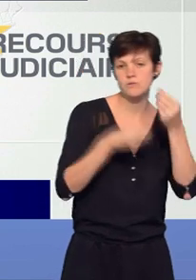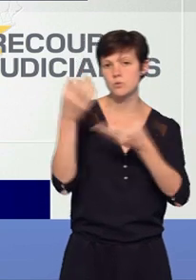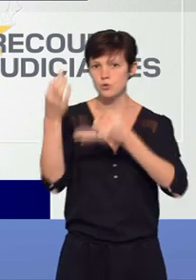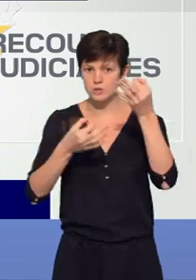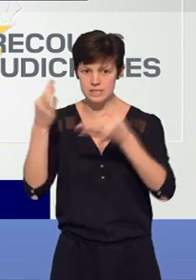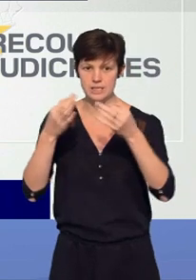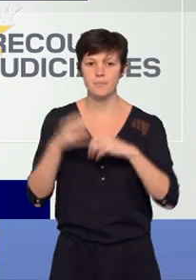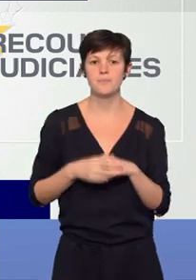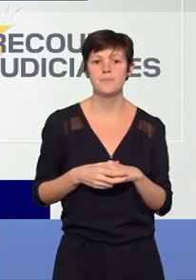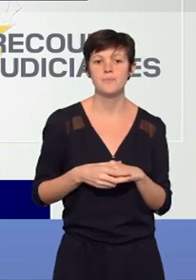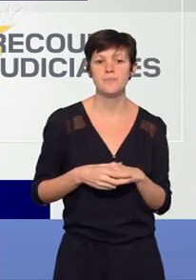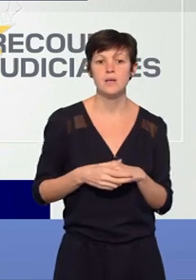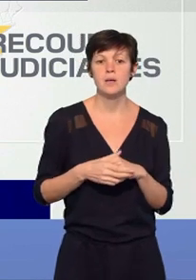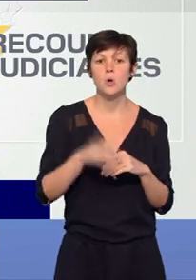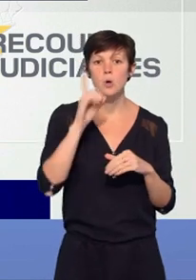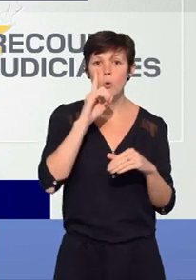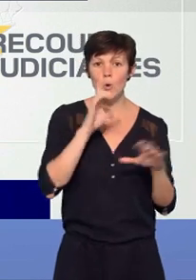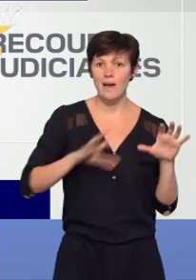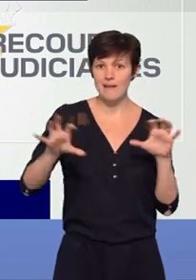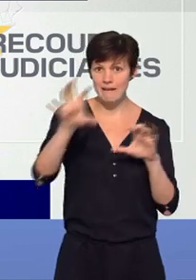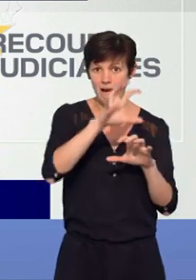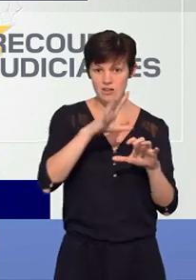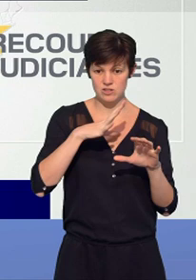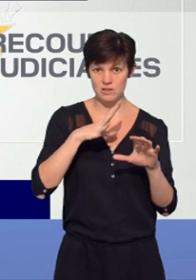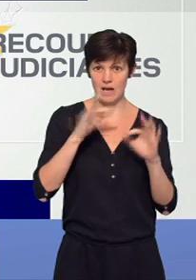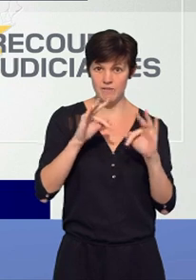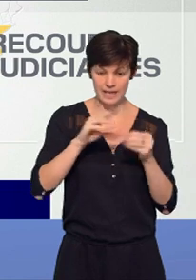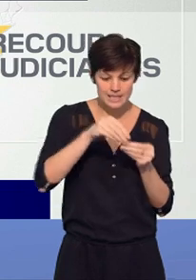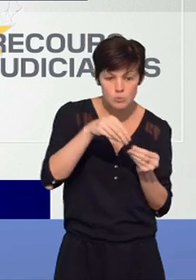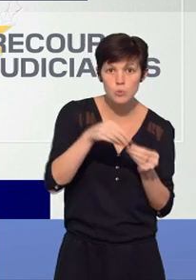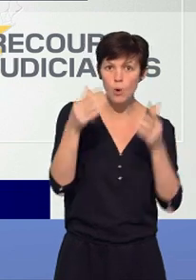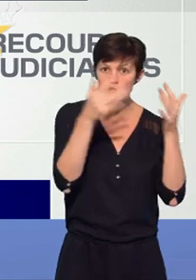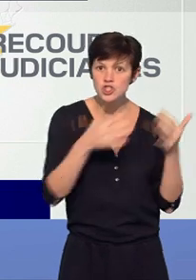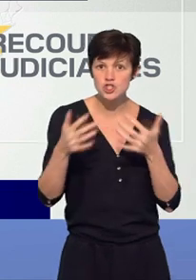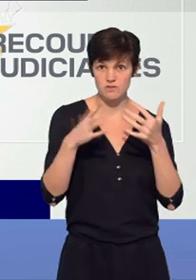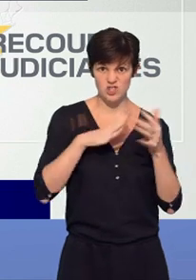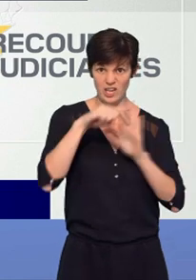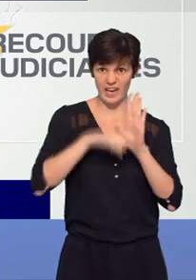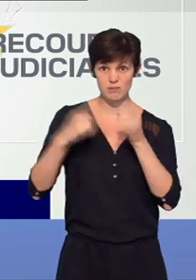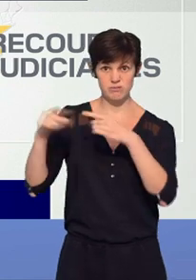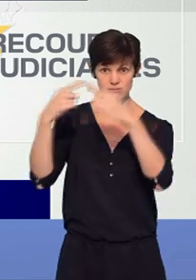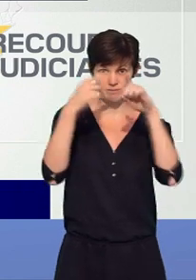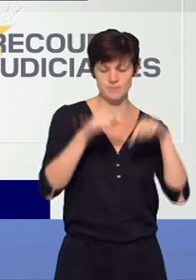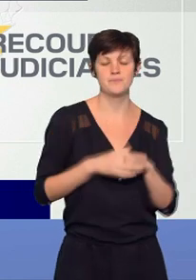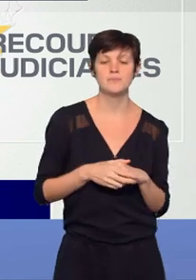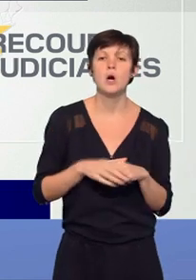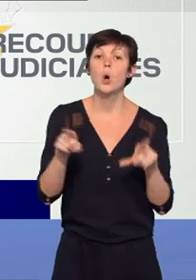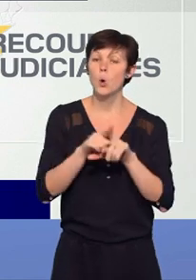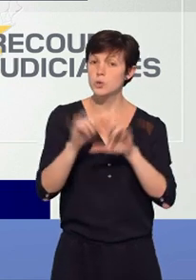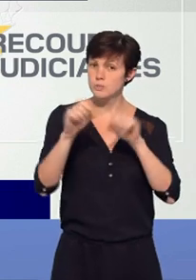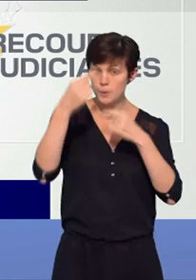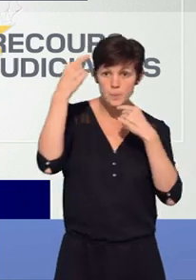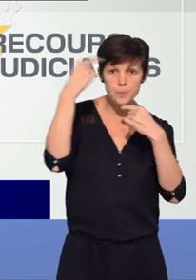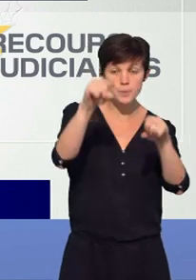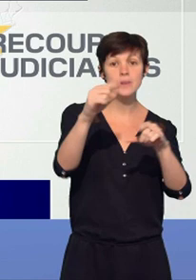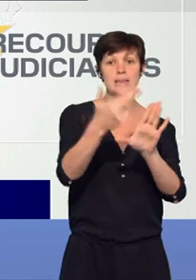ayant des règles différentes par rapport à d'autres en termes de dépouillement. Et puis, il a aussi le recours national et là, c'est au niveau